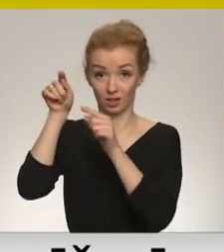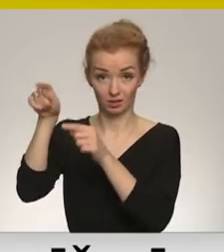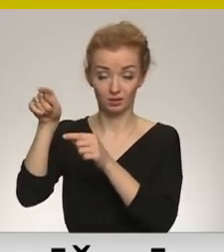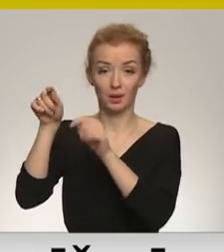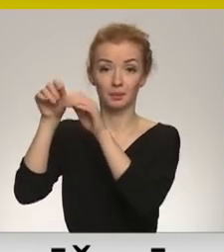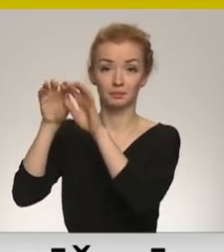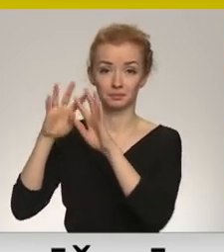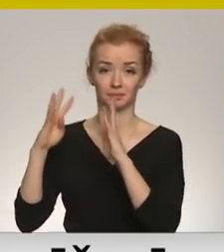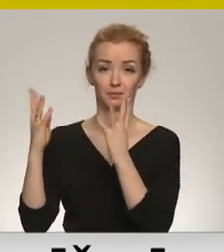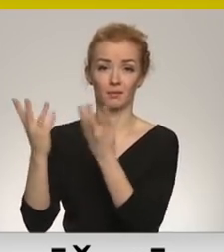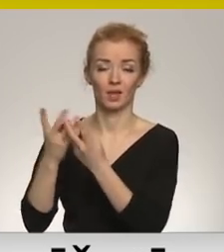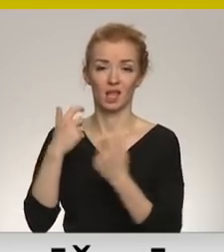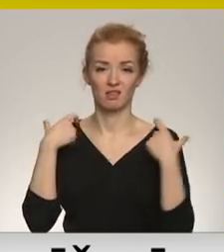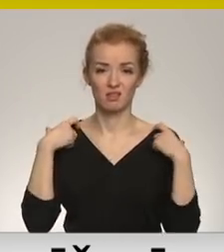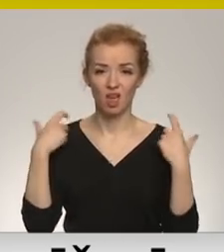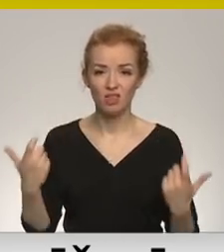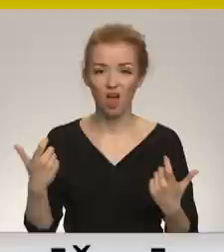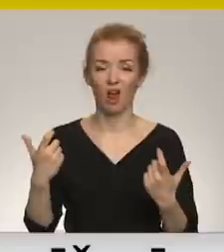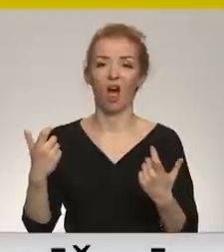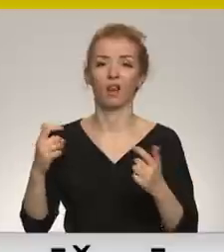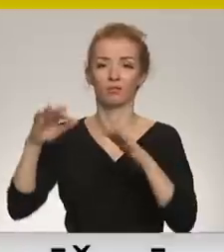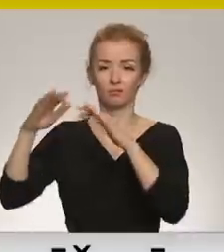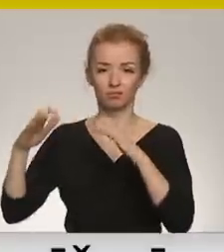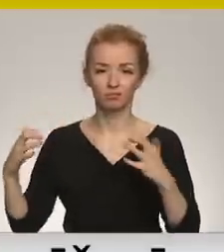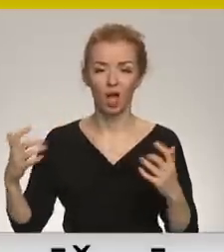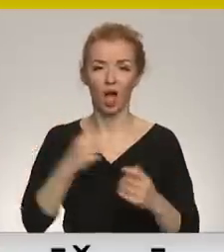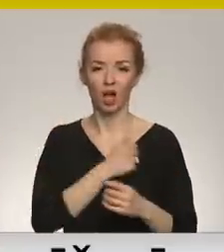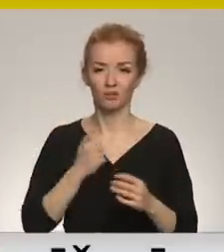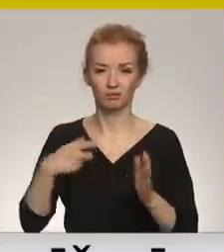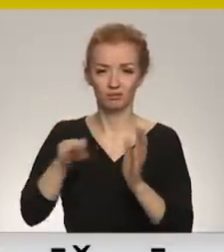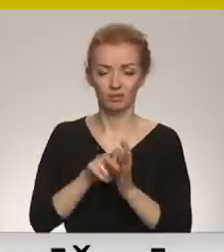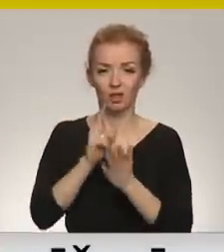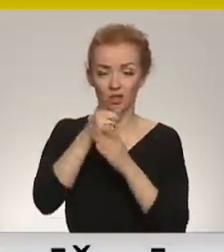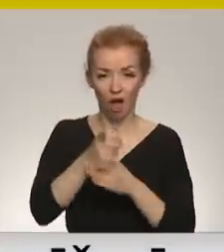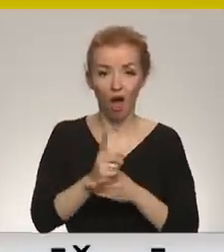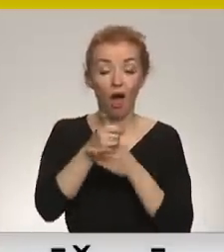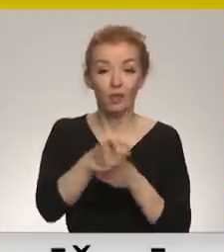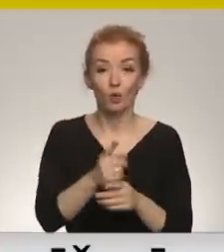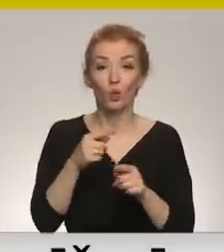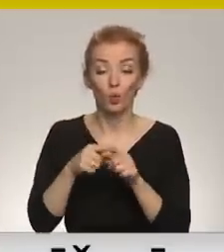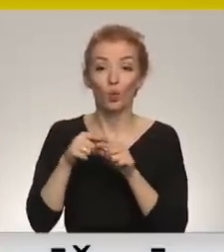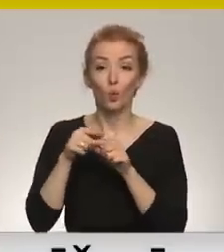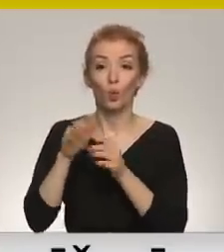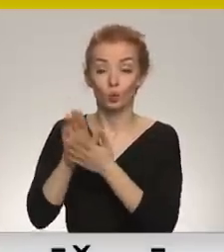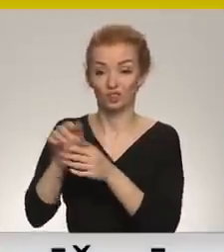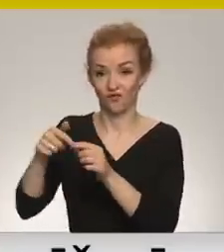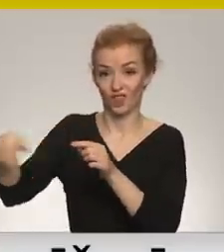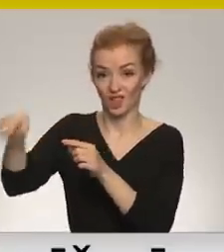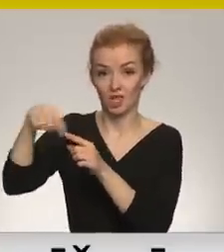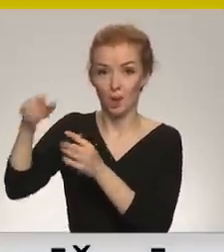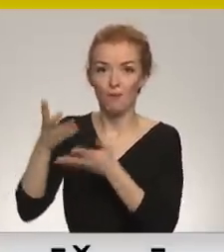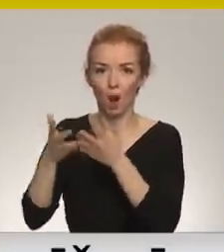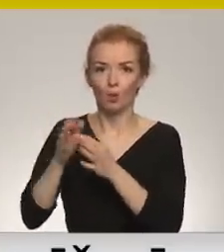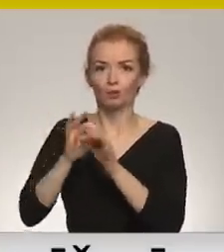ir ģenerāļi, tie, kas sēžās tankos un tā tālāk un tā joprojām. Uz tiem šis spiediens šādā ziņā varētu